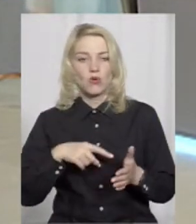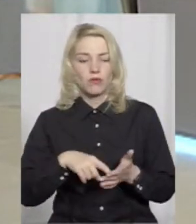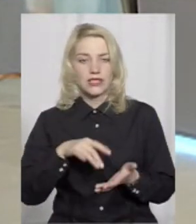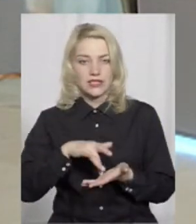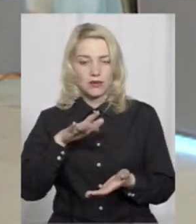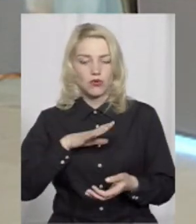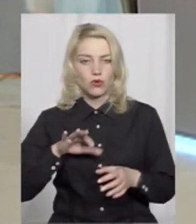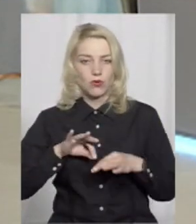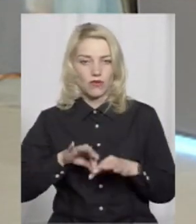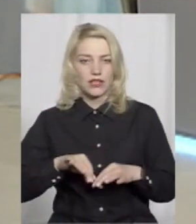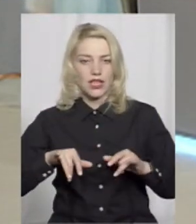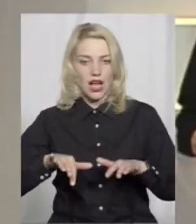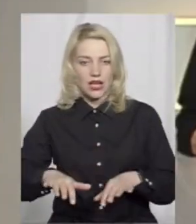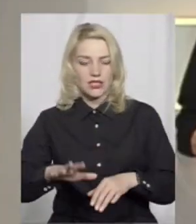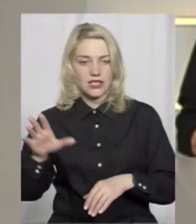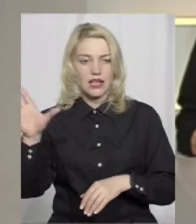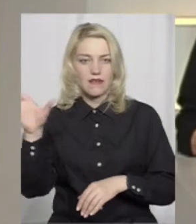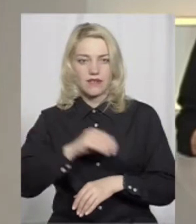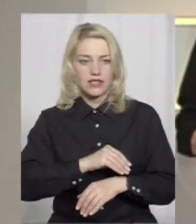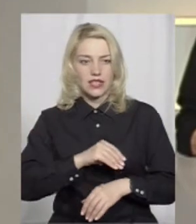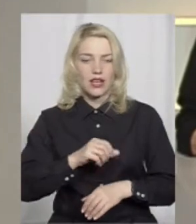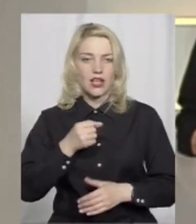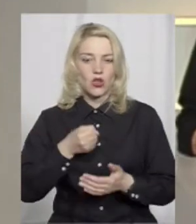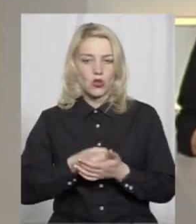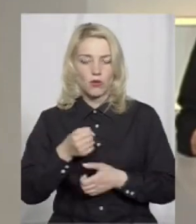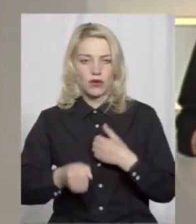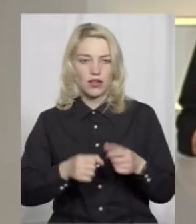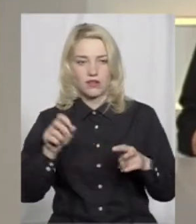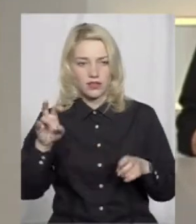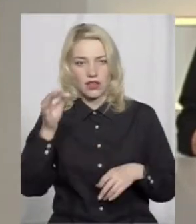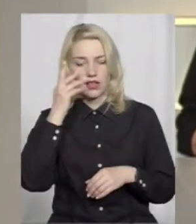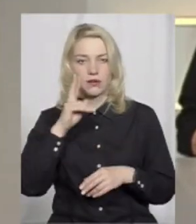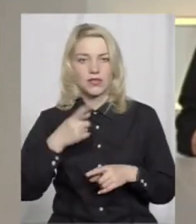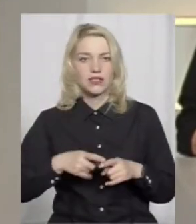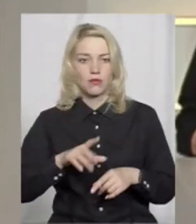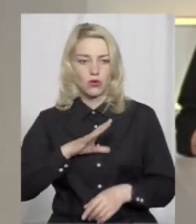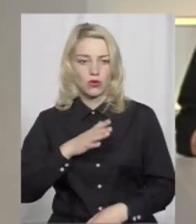була проведена акція «Все добігався». Нагадаємо, як це було.